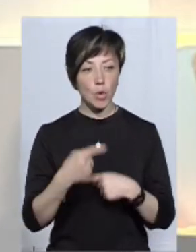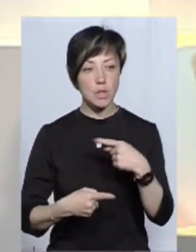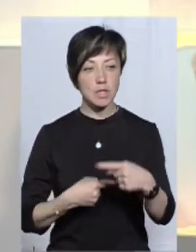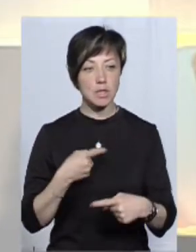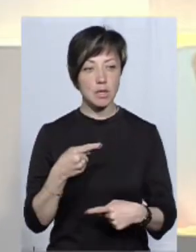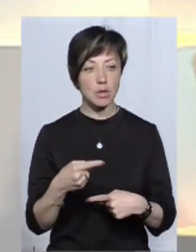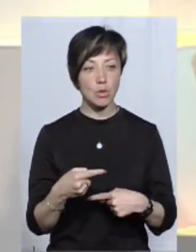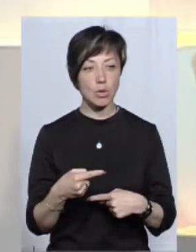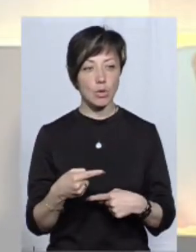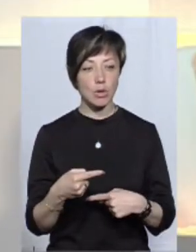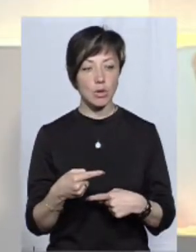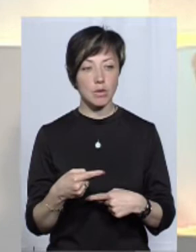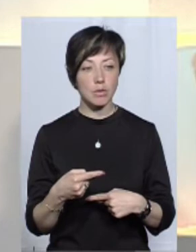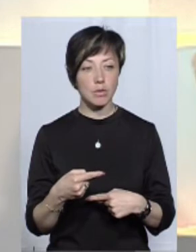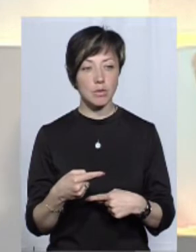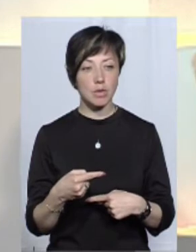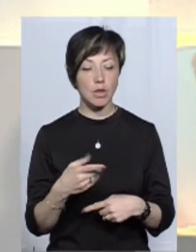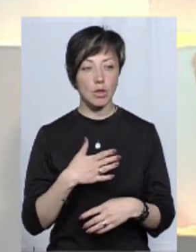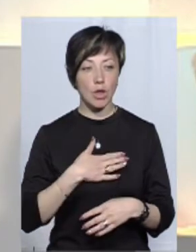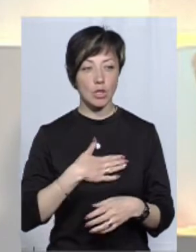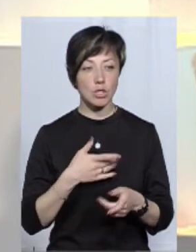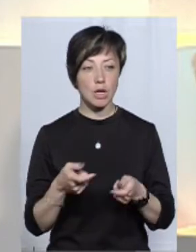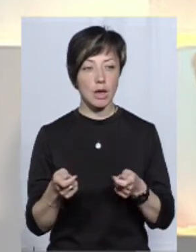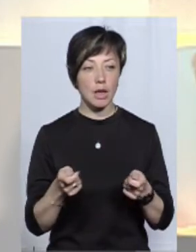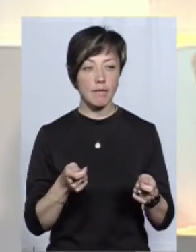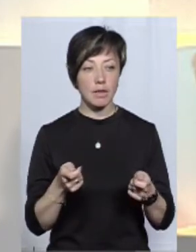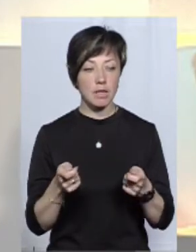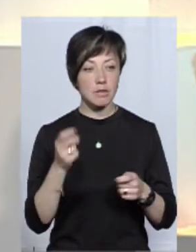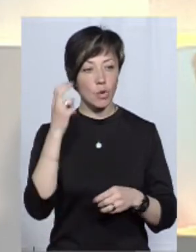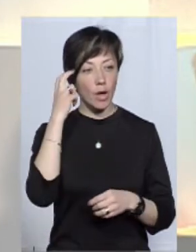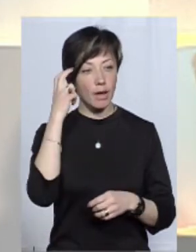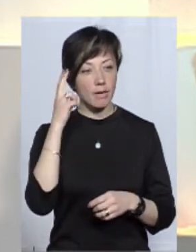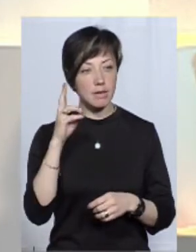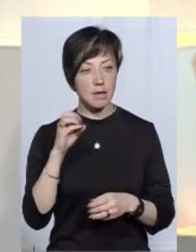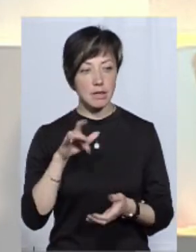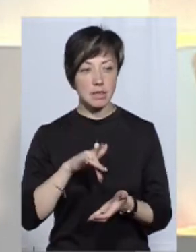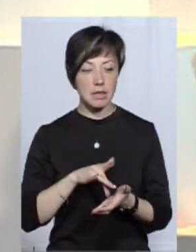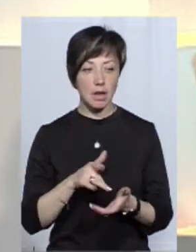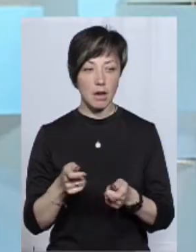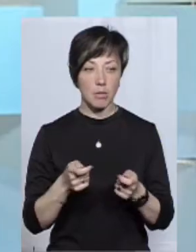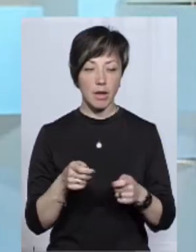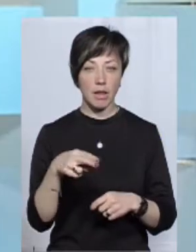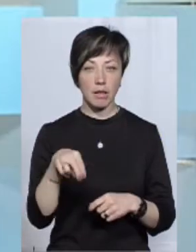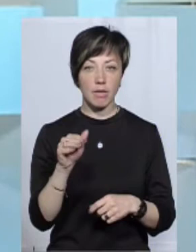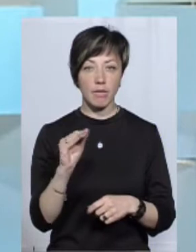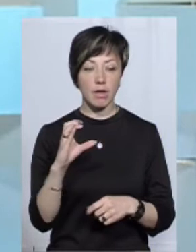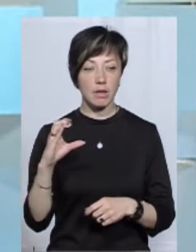нас порівнюють, наше керівництво, Київське, тобто, Центральний апарат ДФС,